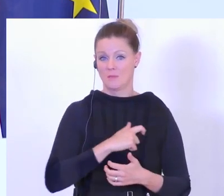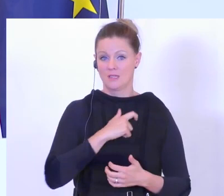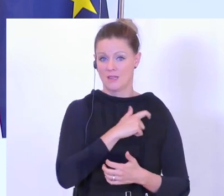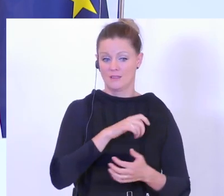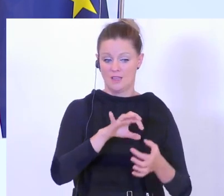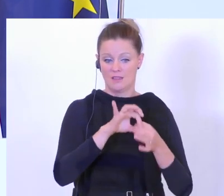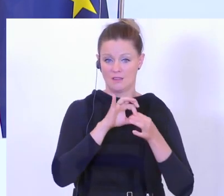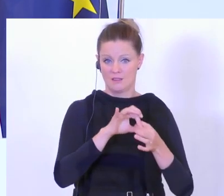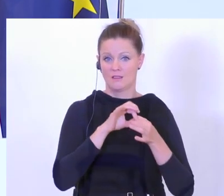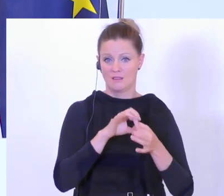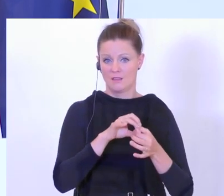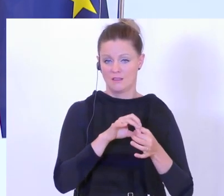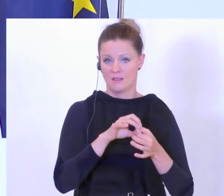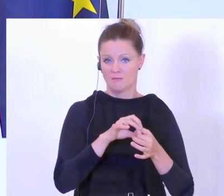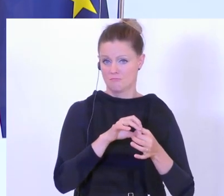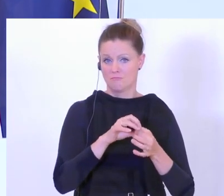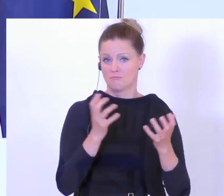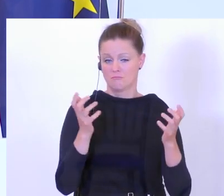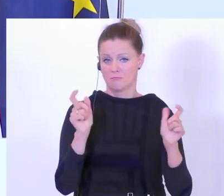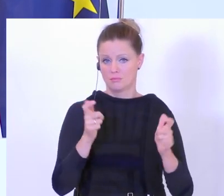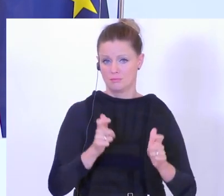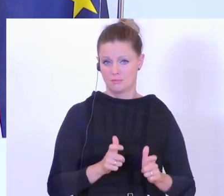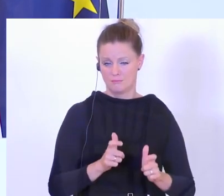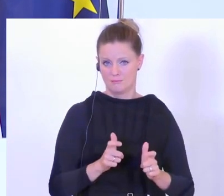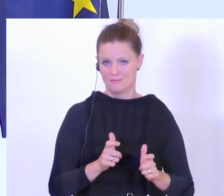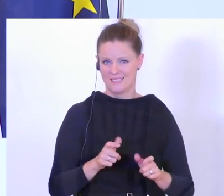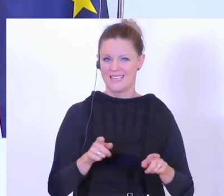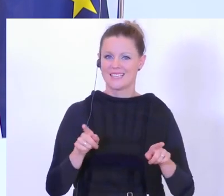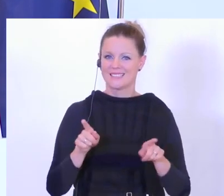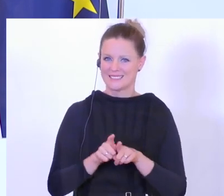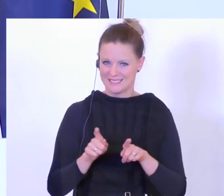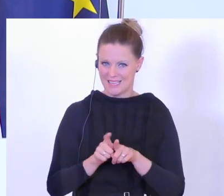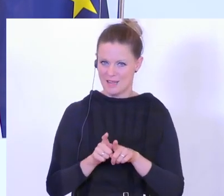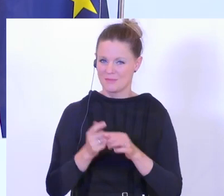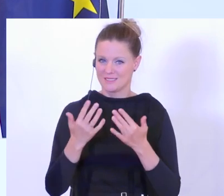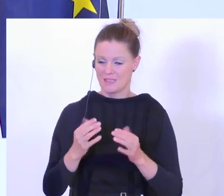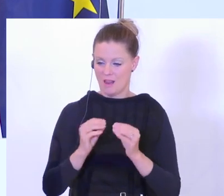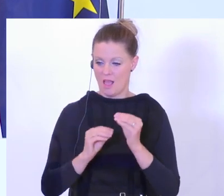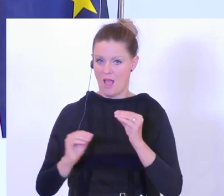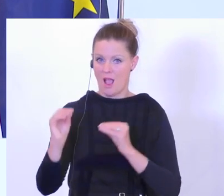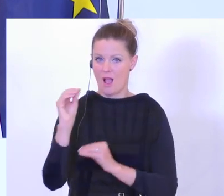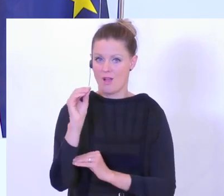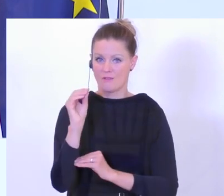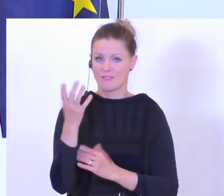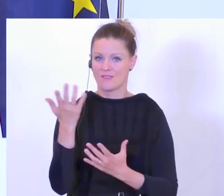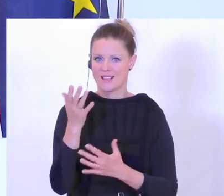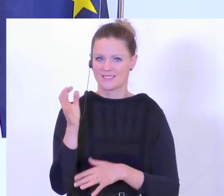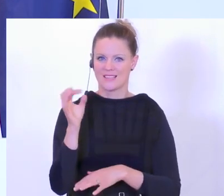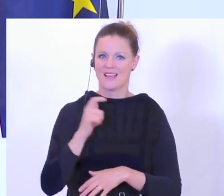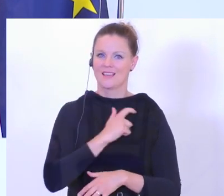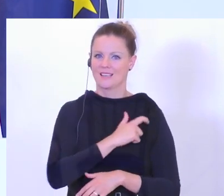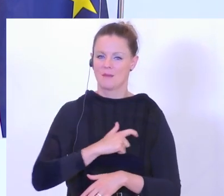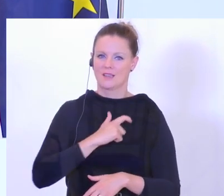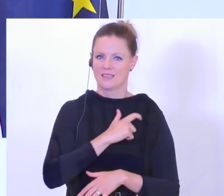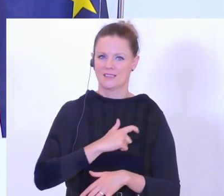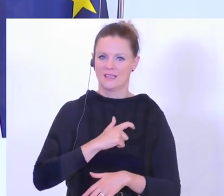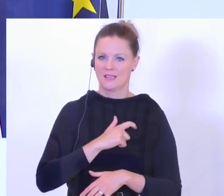Asylwerber zurückgegangen ist. Gleichzeitig fast im selben Ausmaß ist aber gestiegen, die Kriminalität von